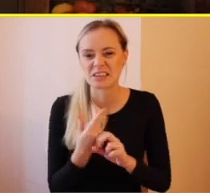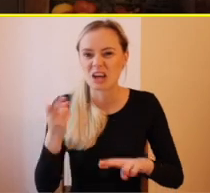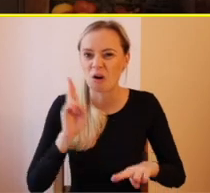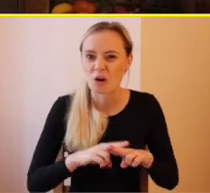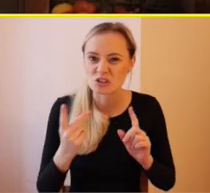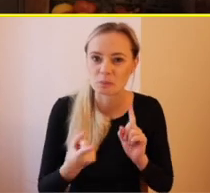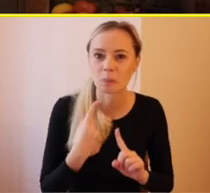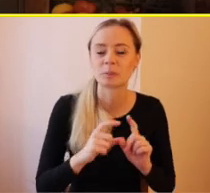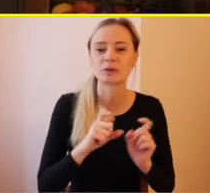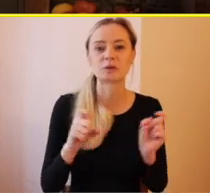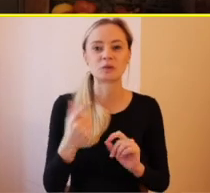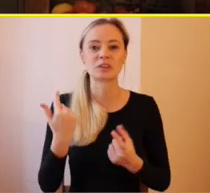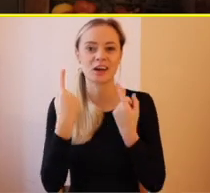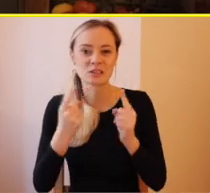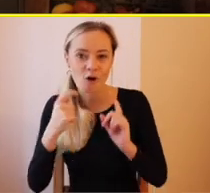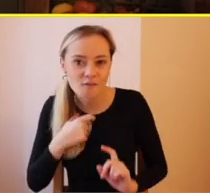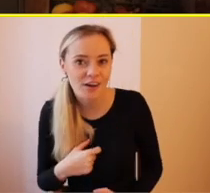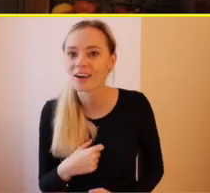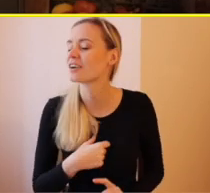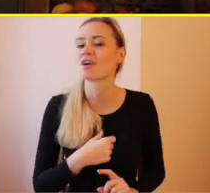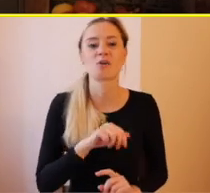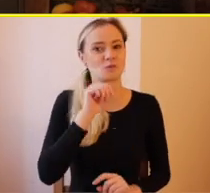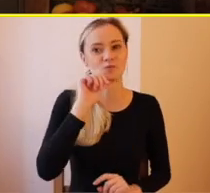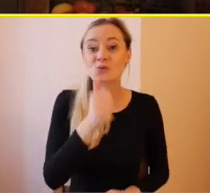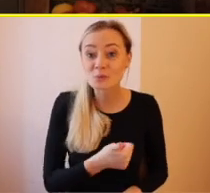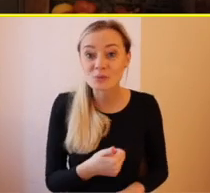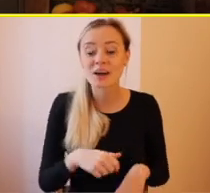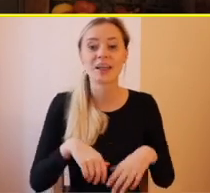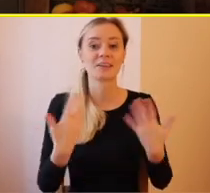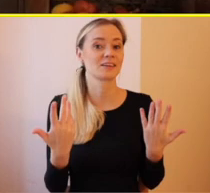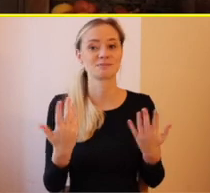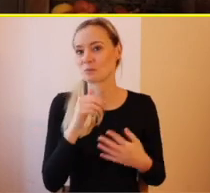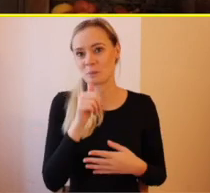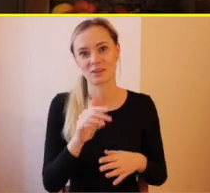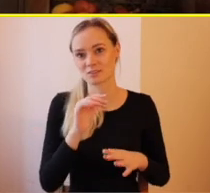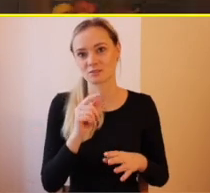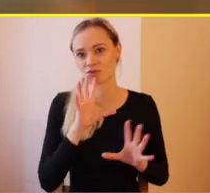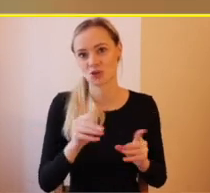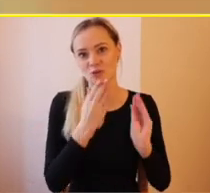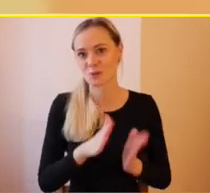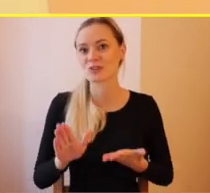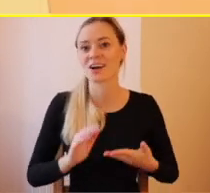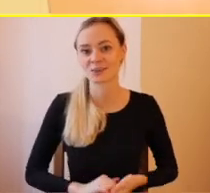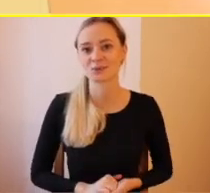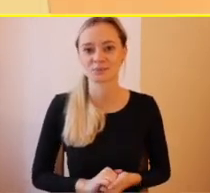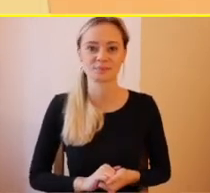z inej krajiny, alebo že nemôžem si nájsť prácu, lebo mám iný akcent.